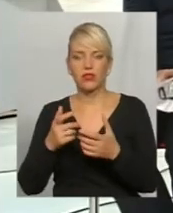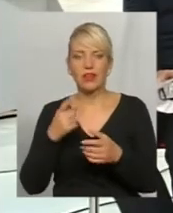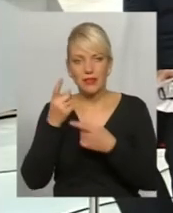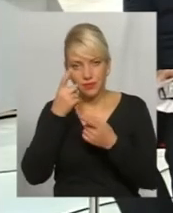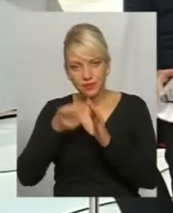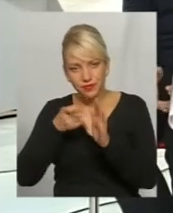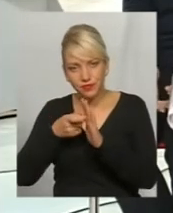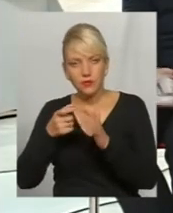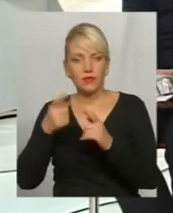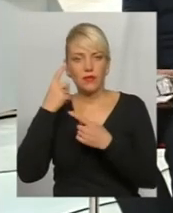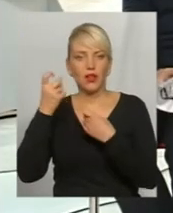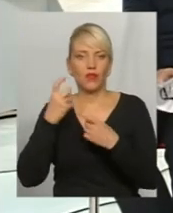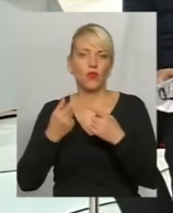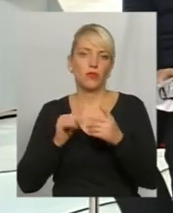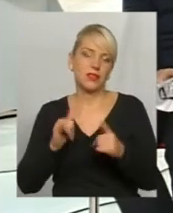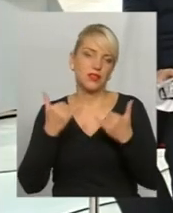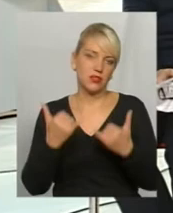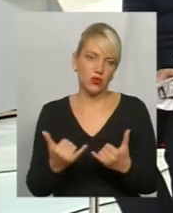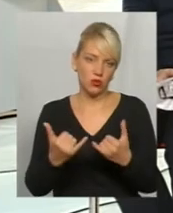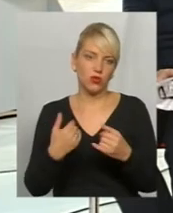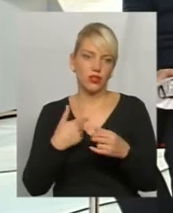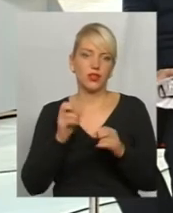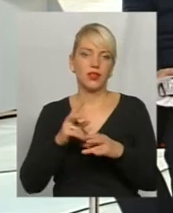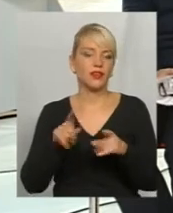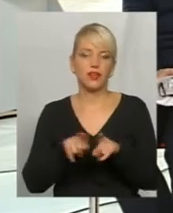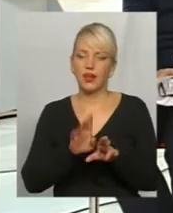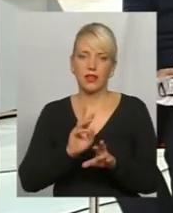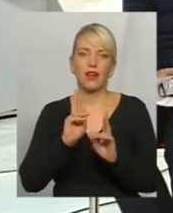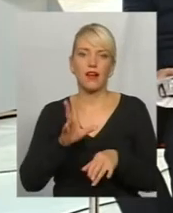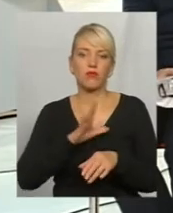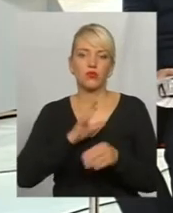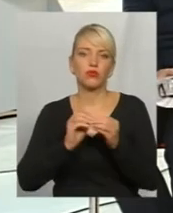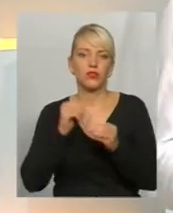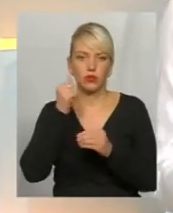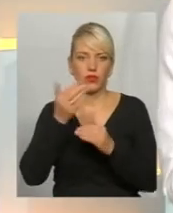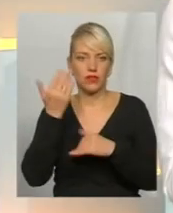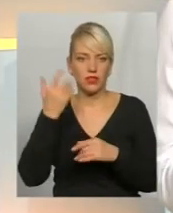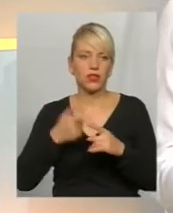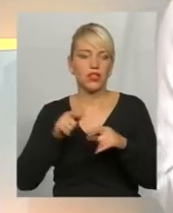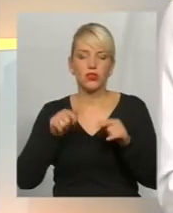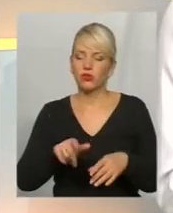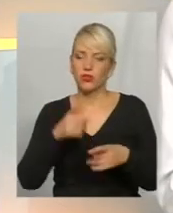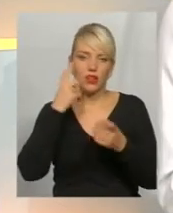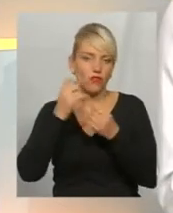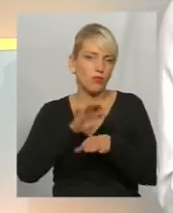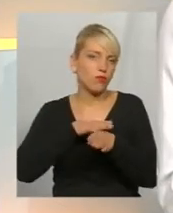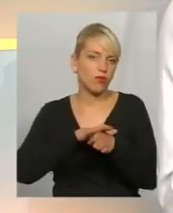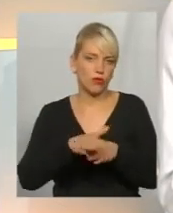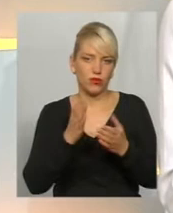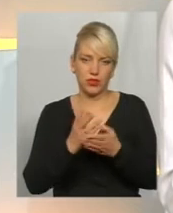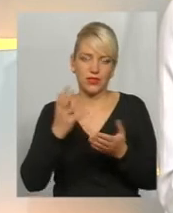залежив це, я би правильно сказав, від людини. Сьогодні не так, було 10 років навіть назад. Кожен з нас може знайти інформацію без проблем